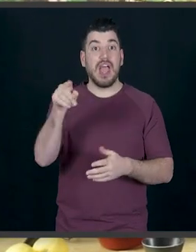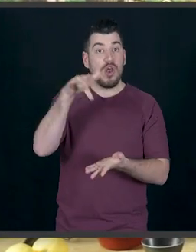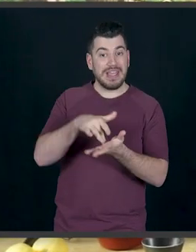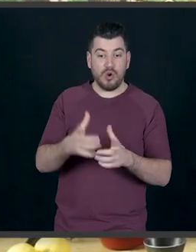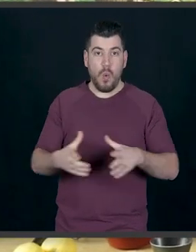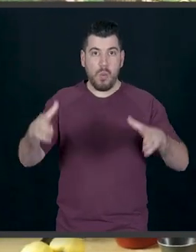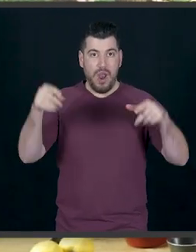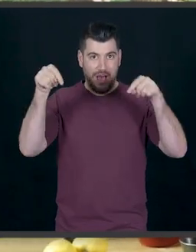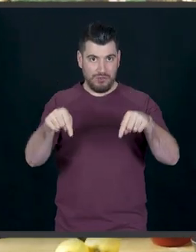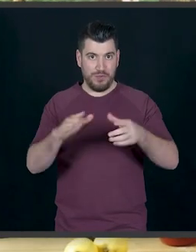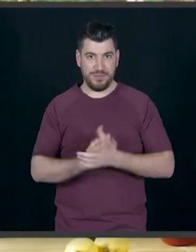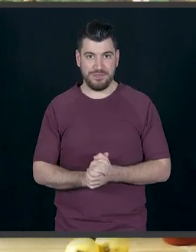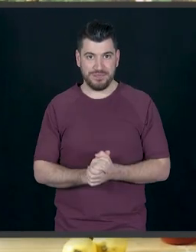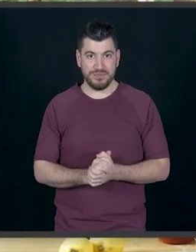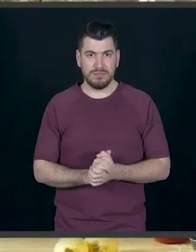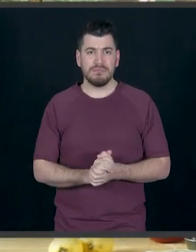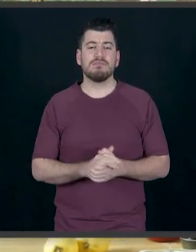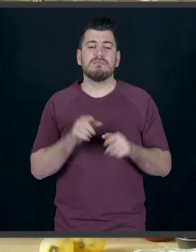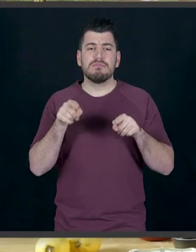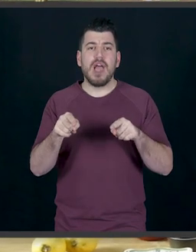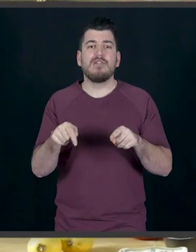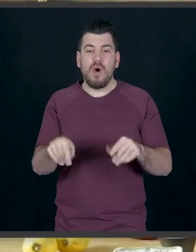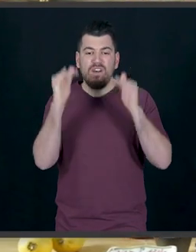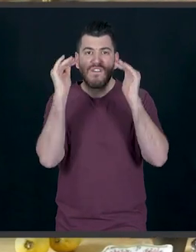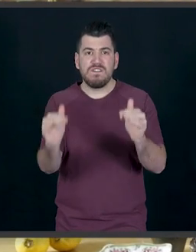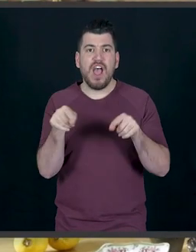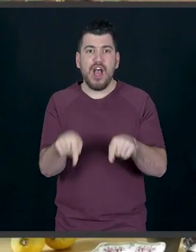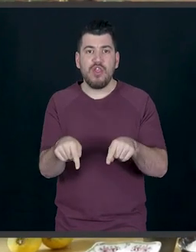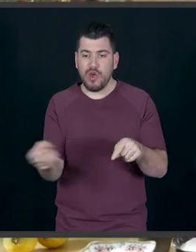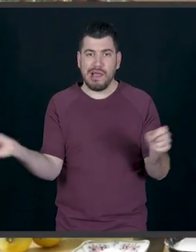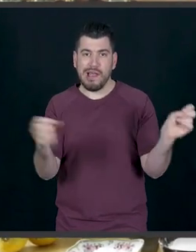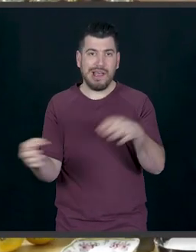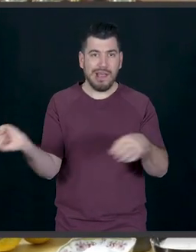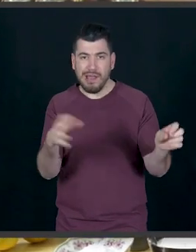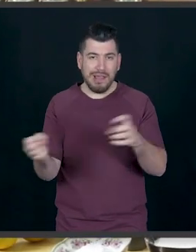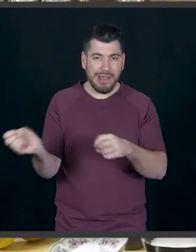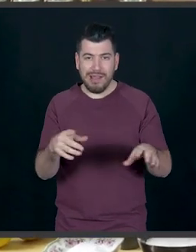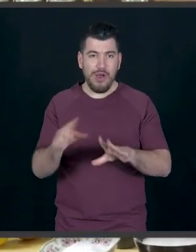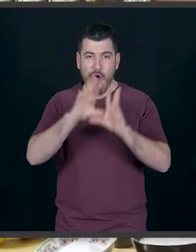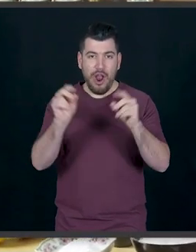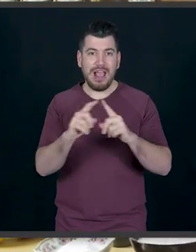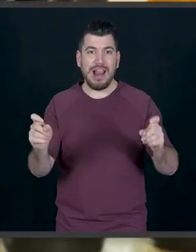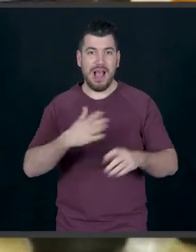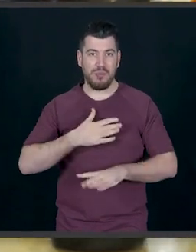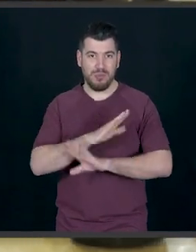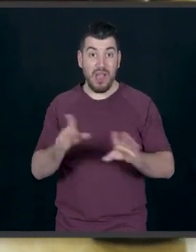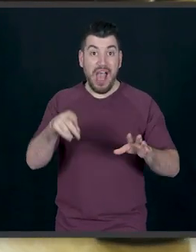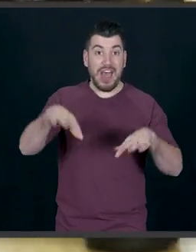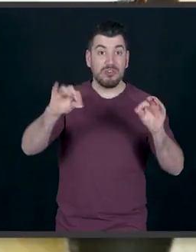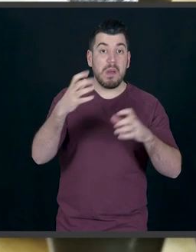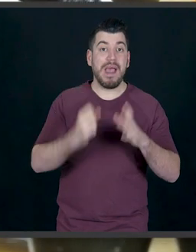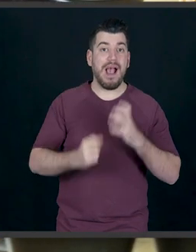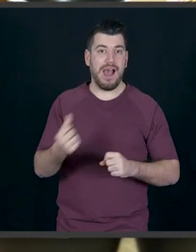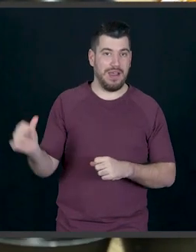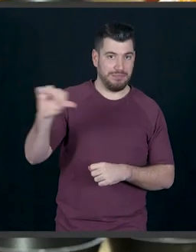κεντρικό μπολ εδώ, αυτό, που ούτε καν θα το κουνήσω, θα το έχω εδώ ακίνητο και θα ρίχνω μέσα τα υπόλοιπα υλικά. Θα ξεκινήσω πρώτα με το γάλα.